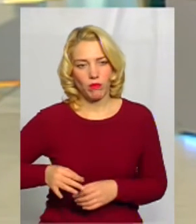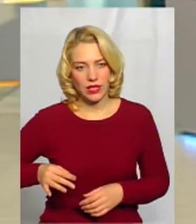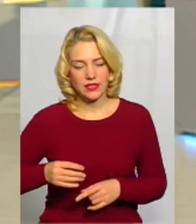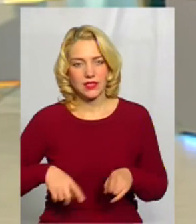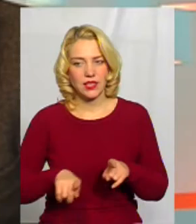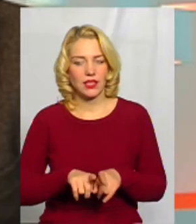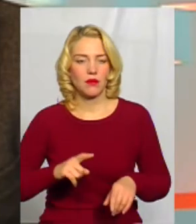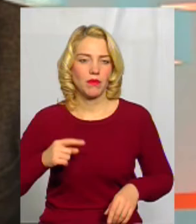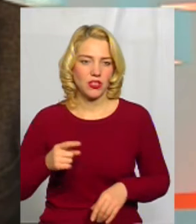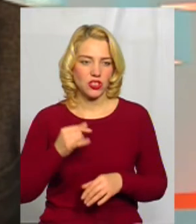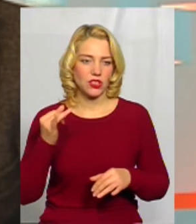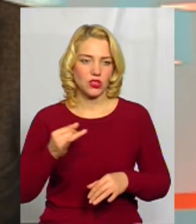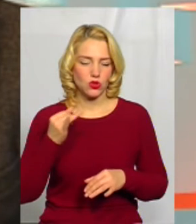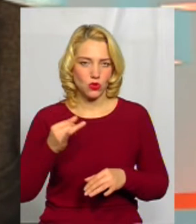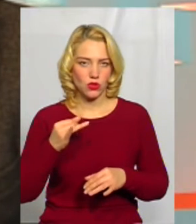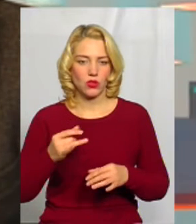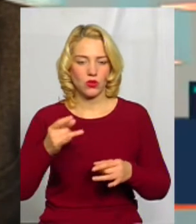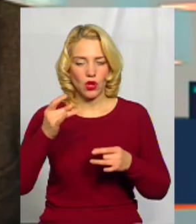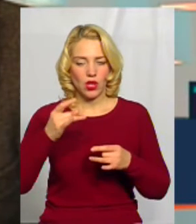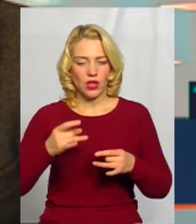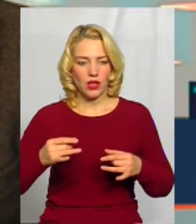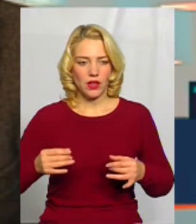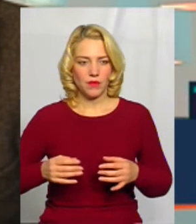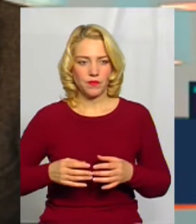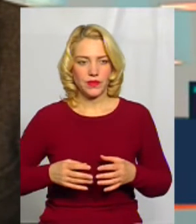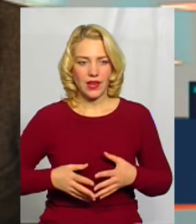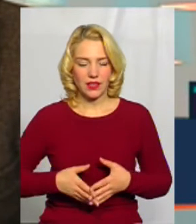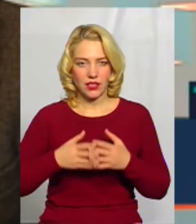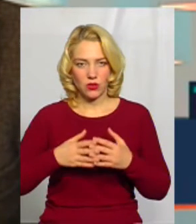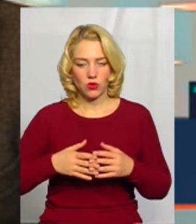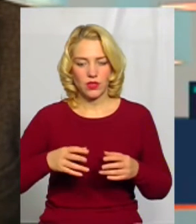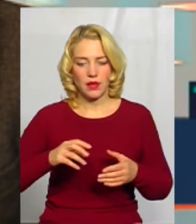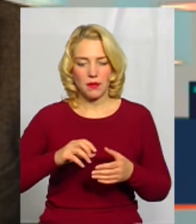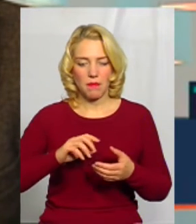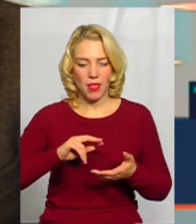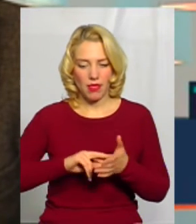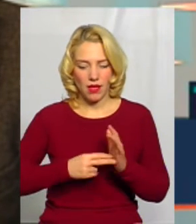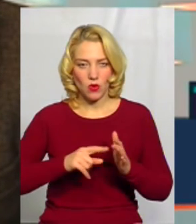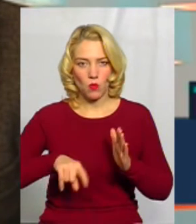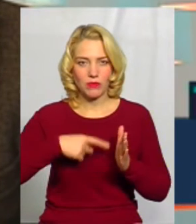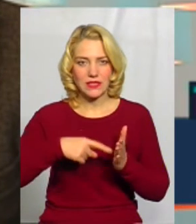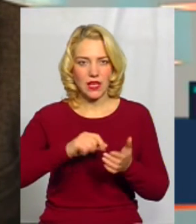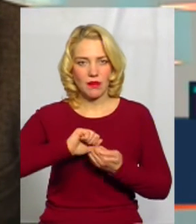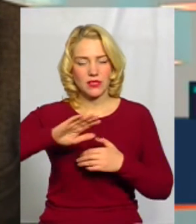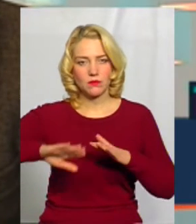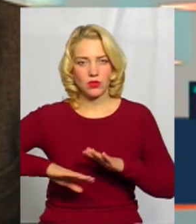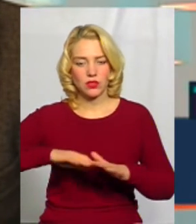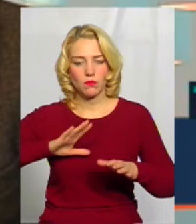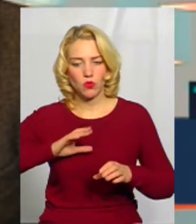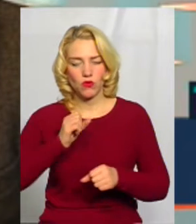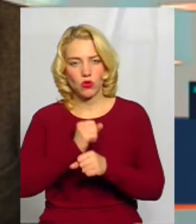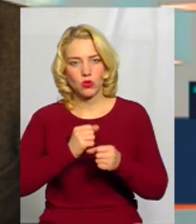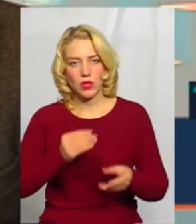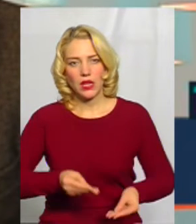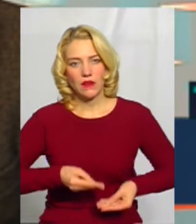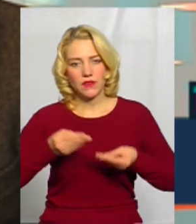перший історико-архітектурний опорний план, по суті, це місто Кам'янець-Подільський, був розроблений та винесений на погодження